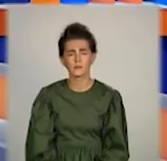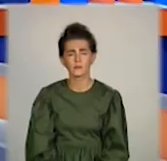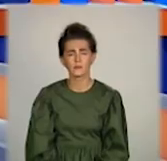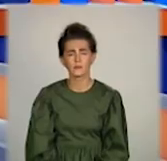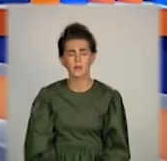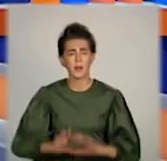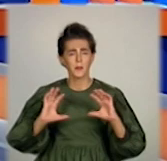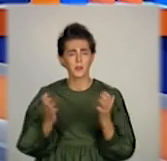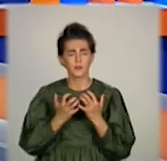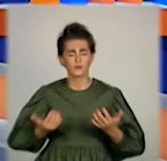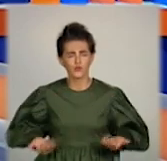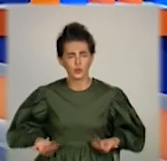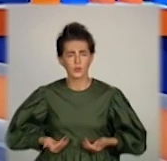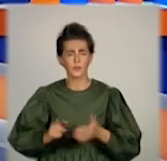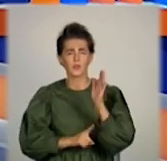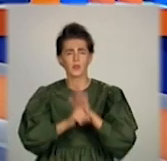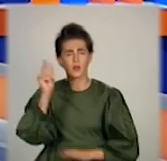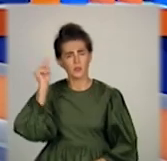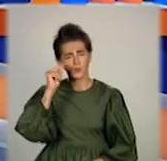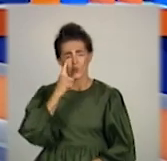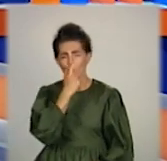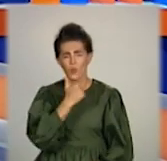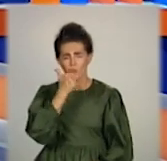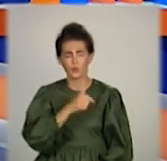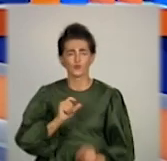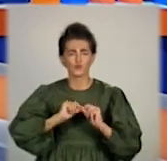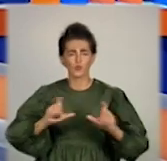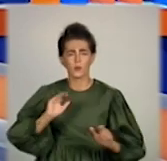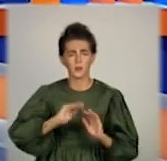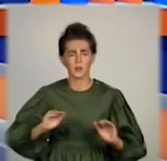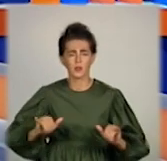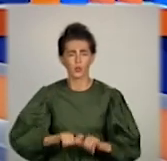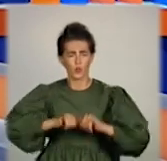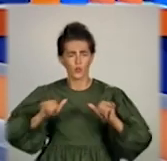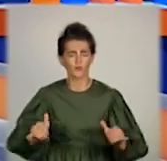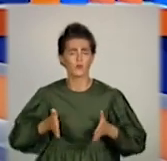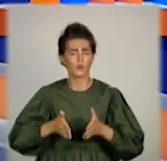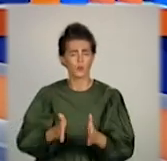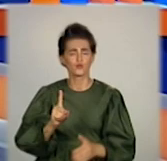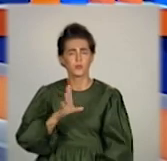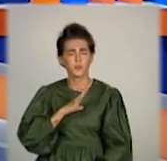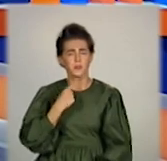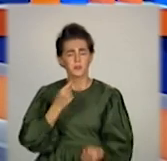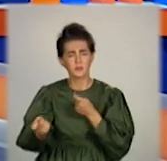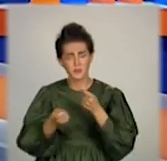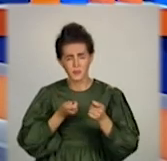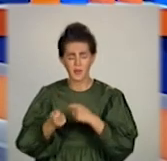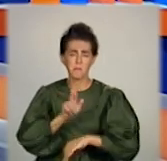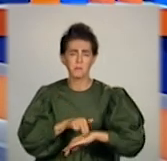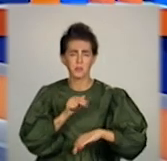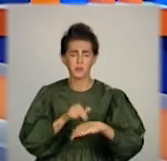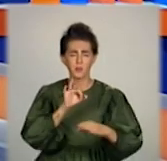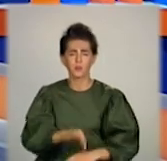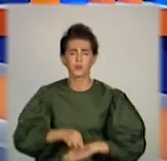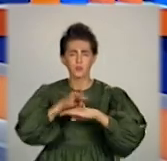Вберегти життя від початку навчального року школярів на дорогах побільшало. Аби їхній шлях був безпечним, поліцейські